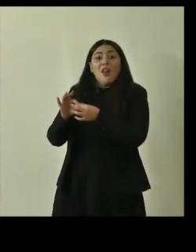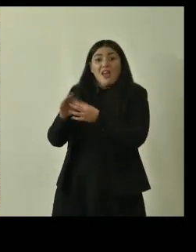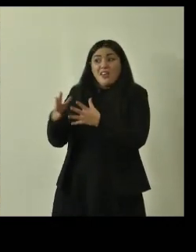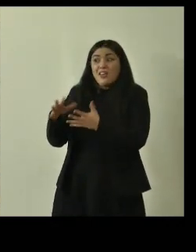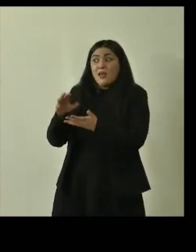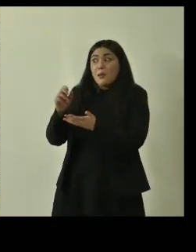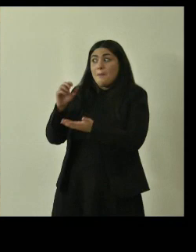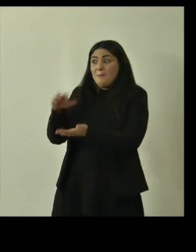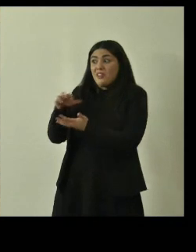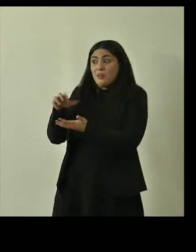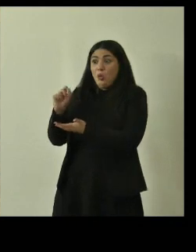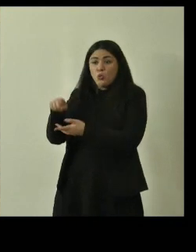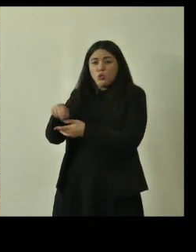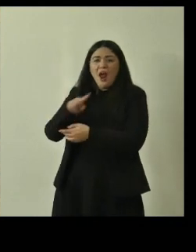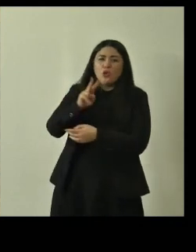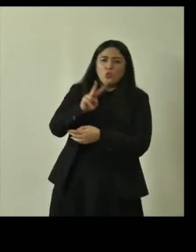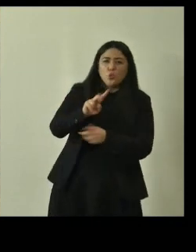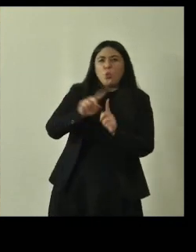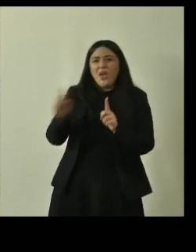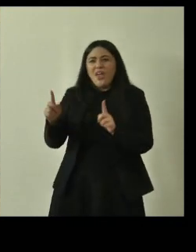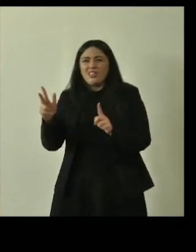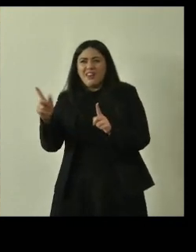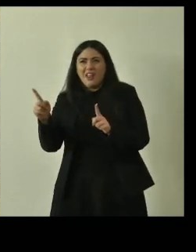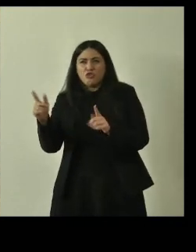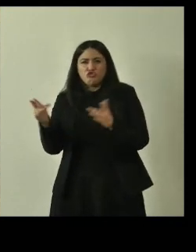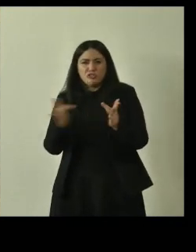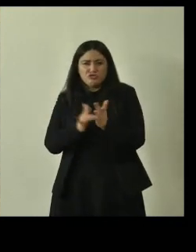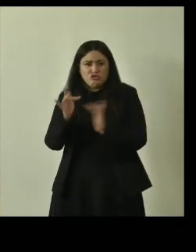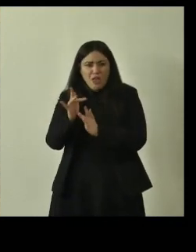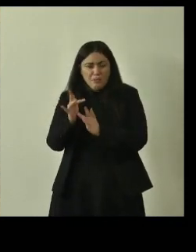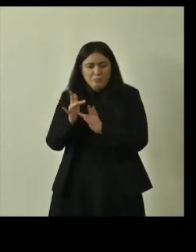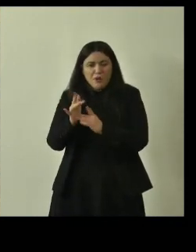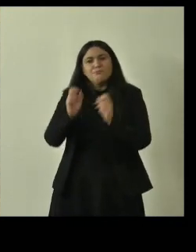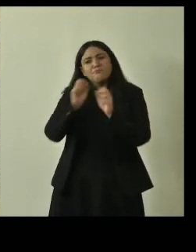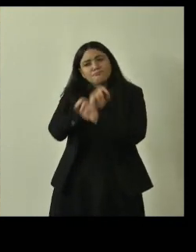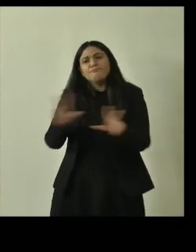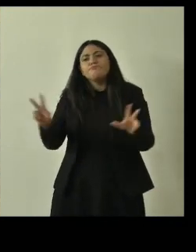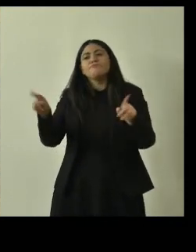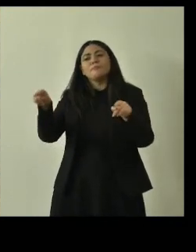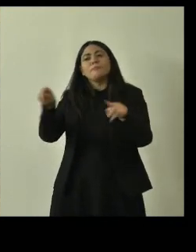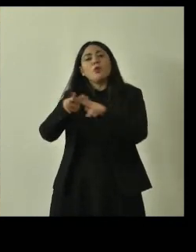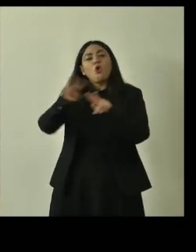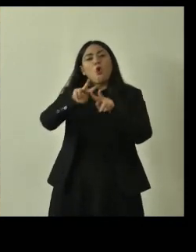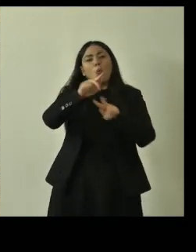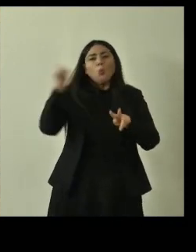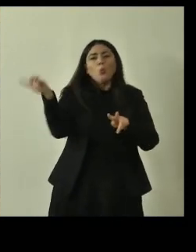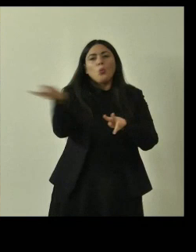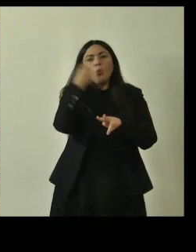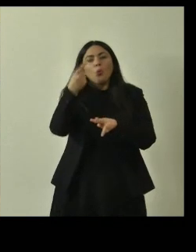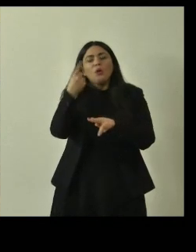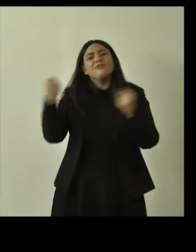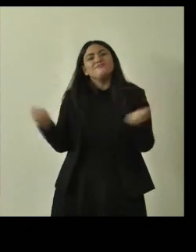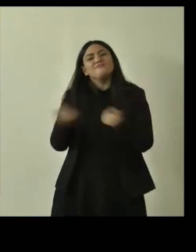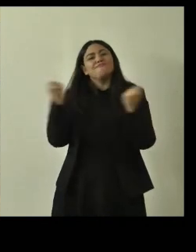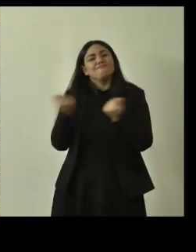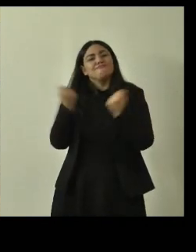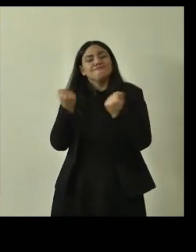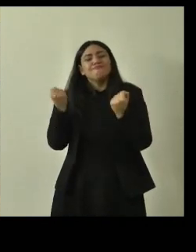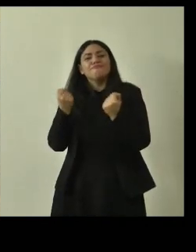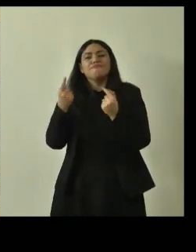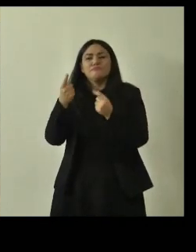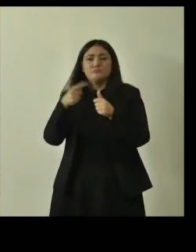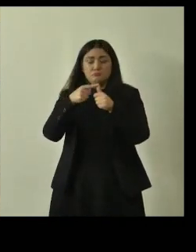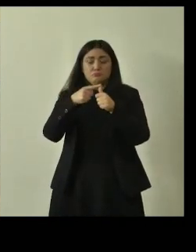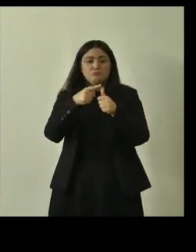2 e il 13 dicembre faremo un'iniziativa rivolta ai comuni proprio sugli aspetti sia il 2 più sugli